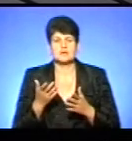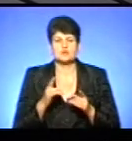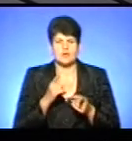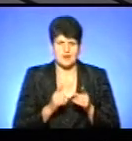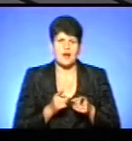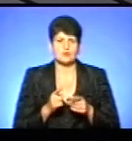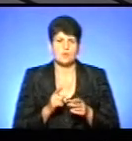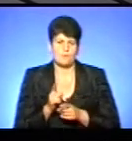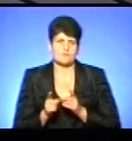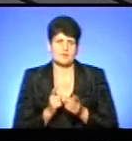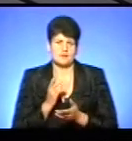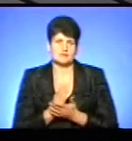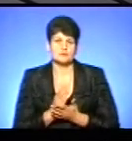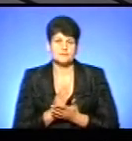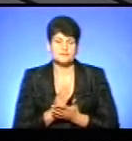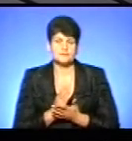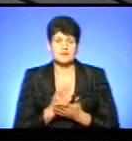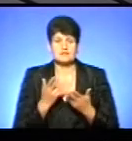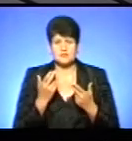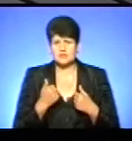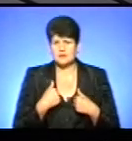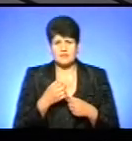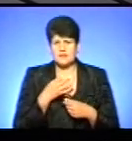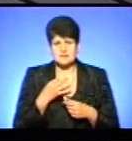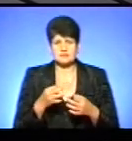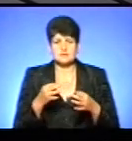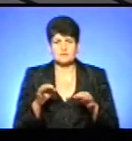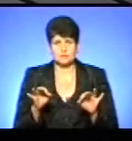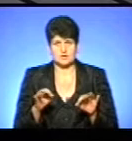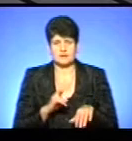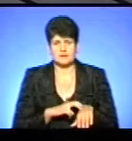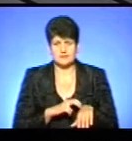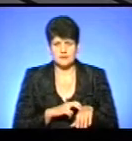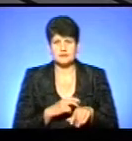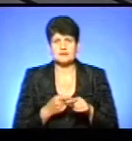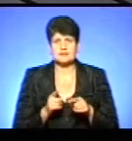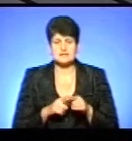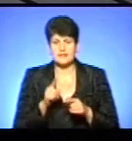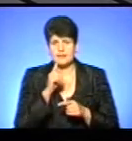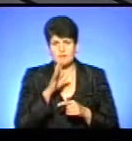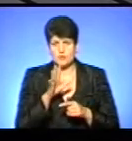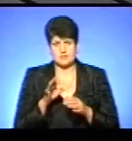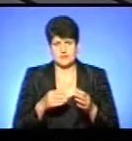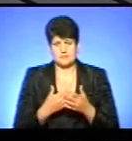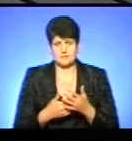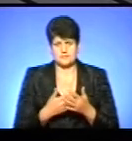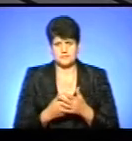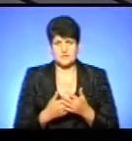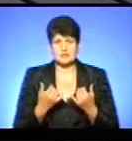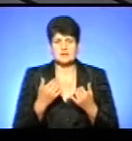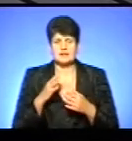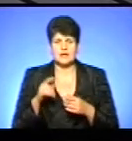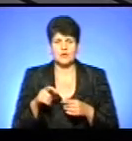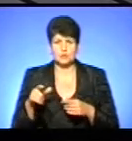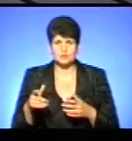реально помінялося. Ну, звичайно, я не сказав про доступні ліки. Це сьогодні досить непоганий проєкт, де сьогодні люди